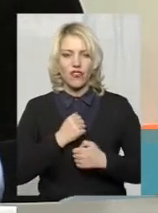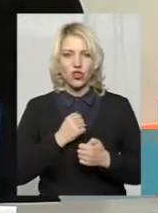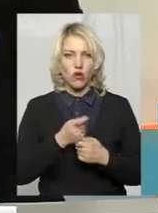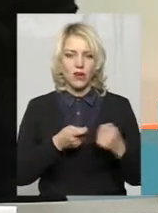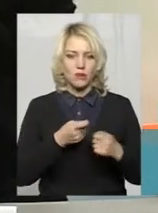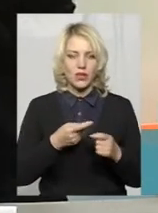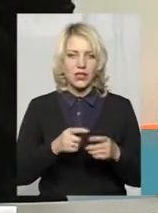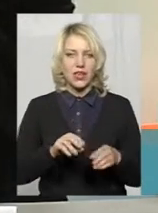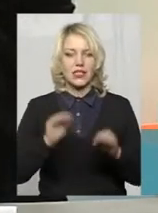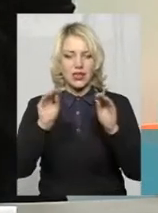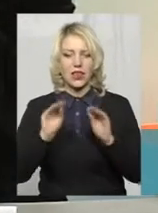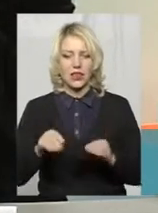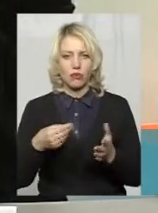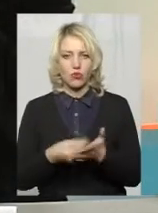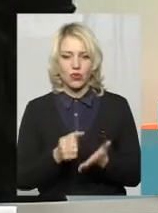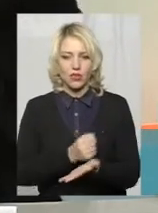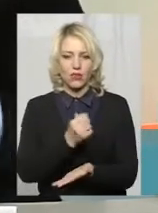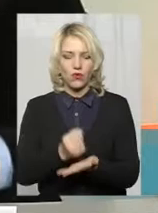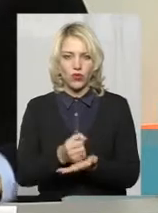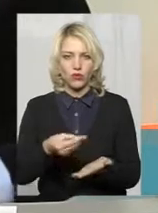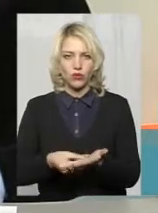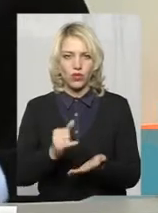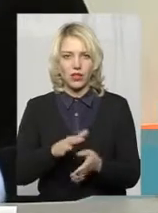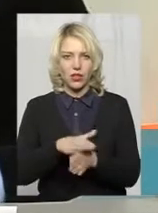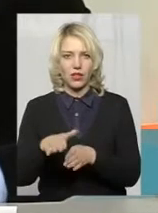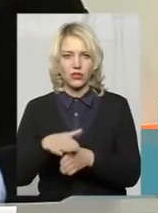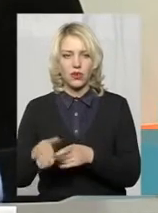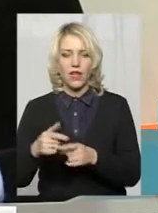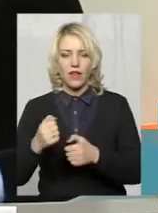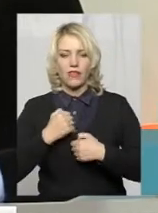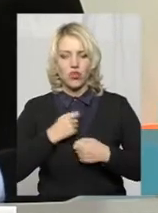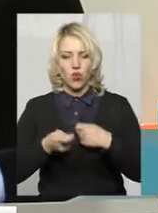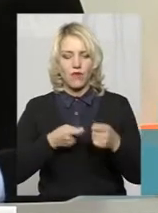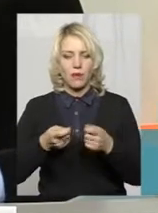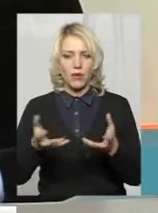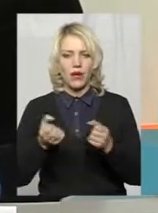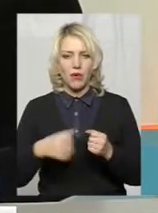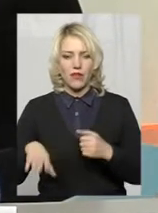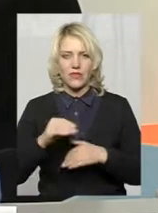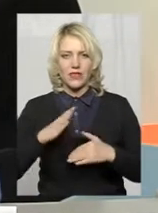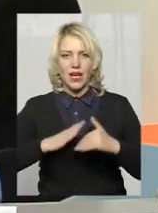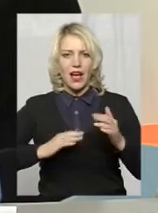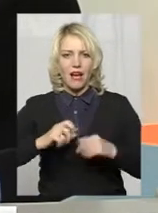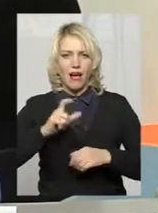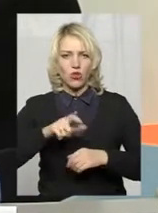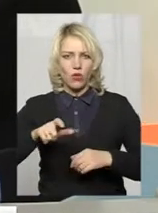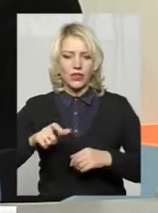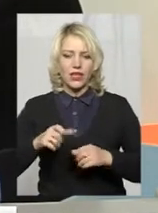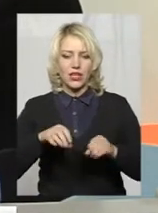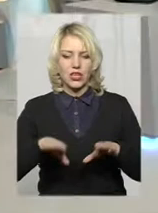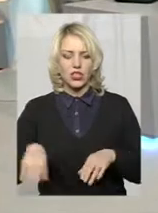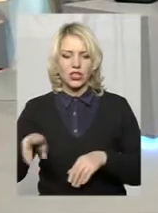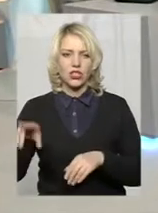бюджет, затверджує бюджет, вона же реалізовує. Військова адміністрація приймає всі кадрови рішення по всіх позиціях на